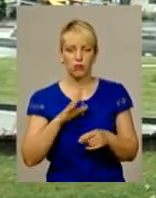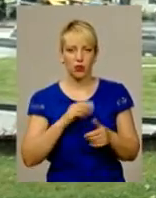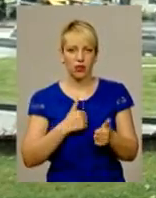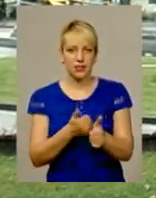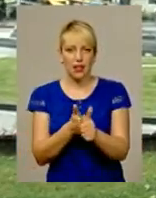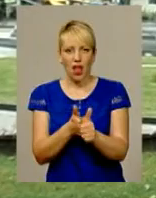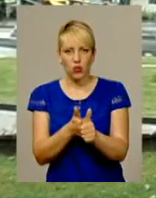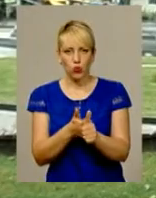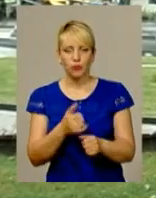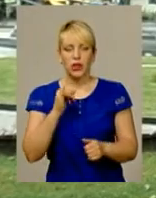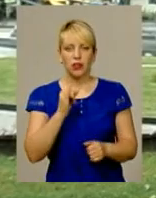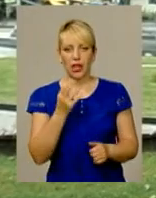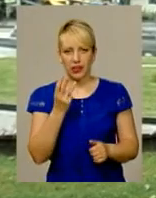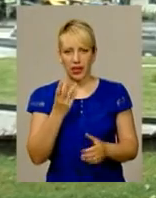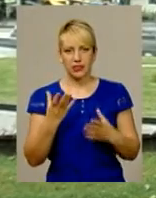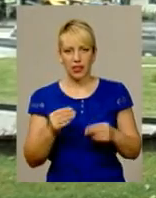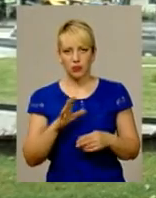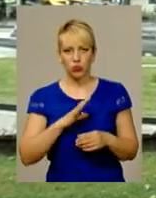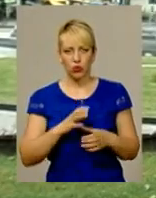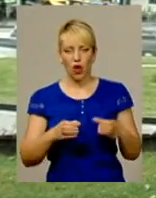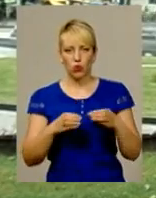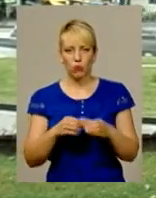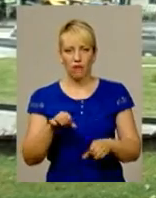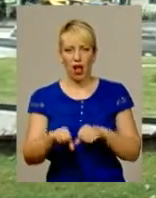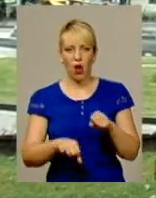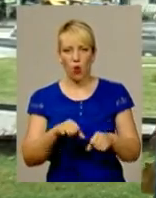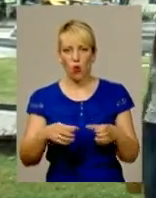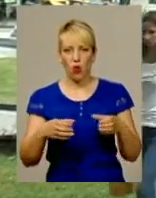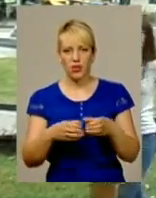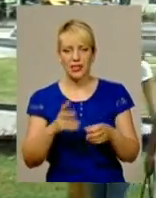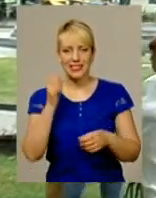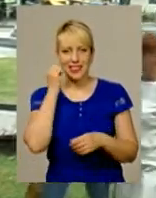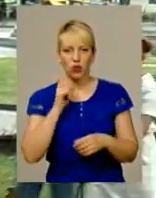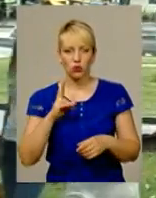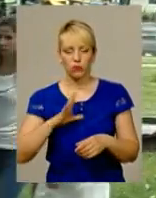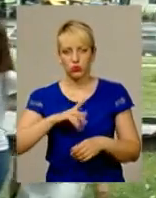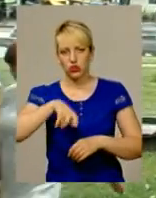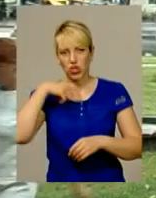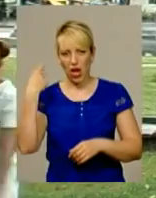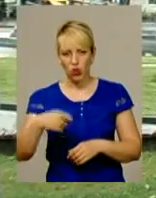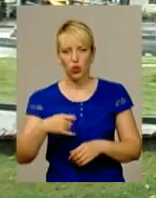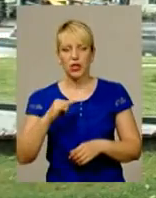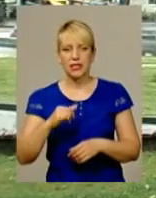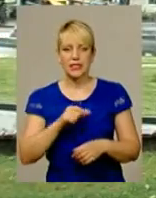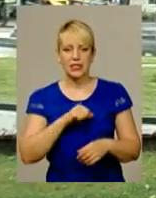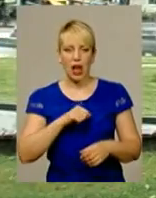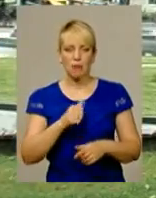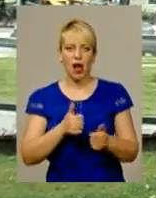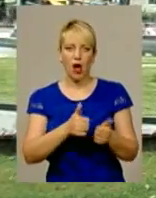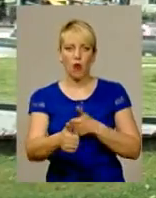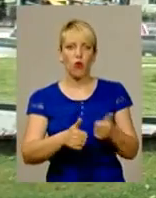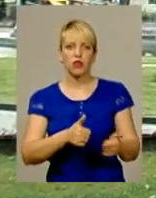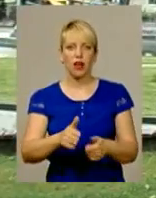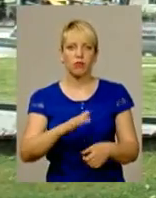На третій день була групова гонка на Старконі. Було дуже жарко і сама гонка була 60